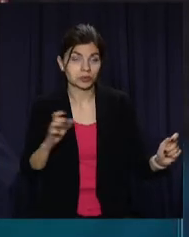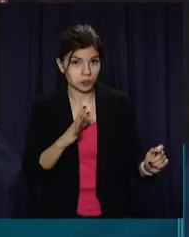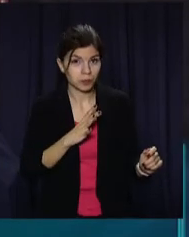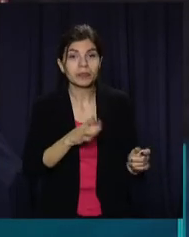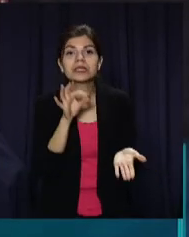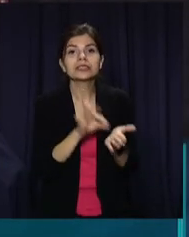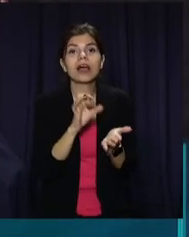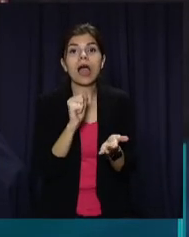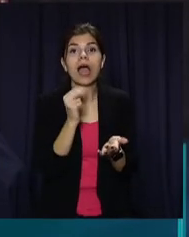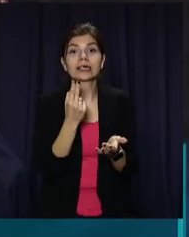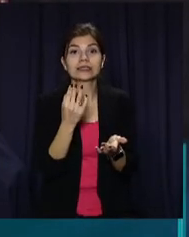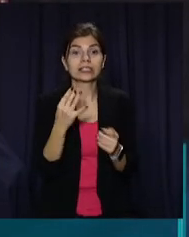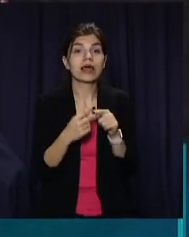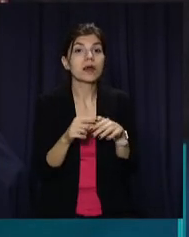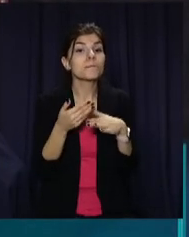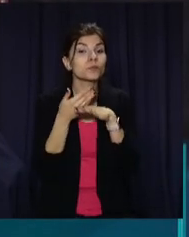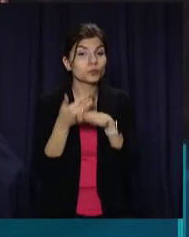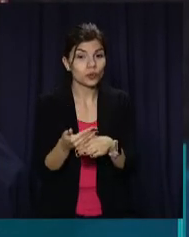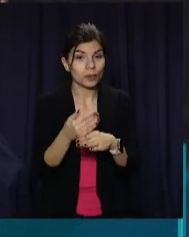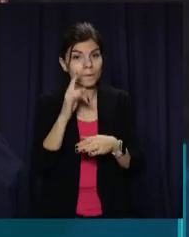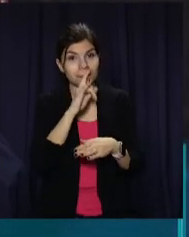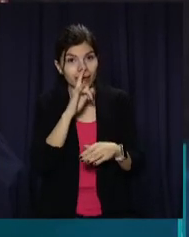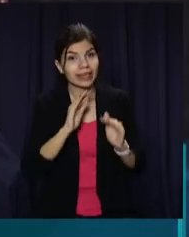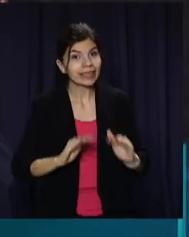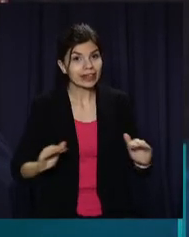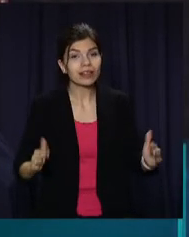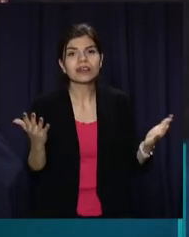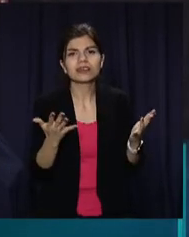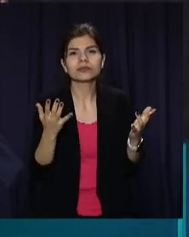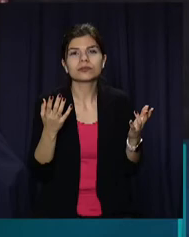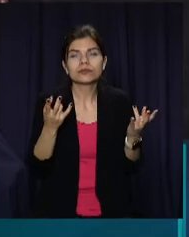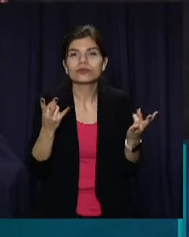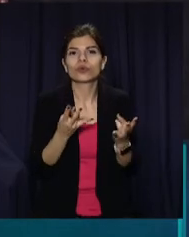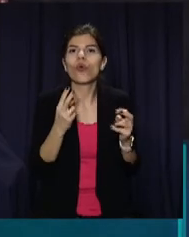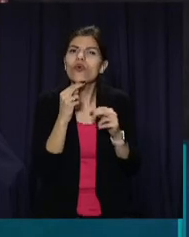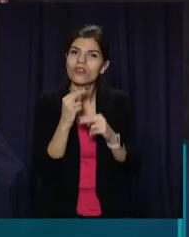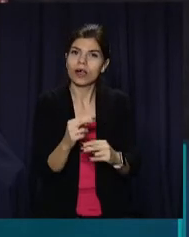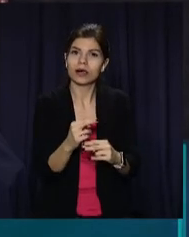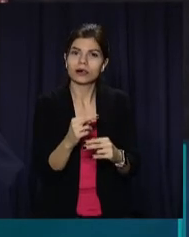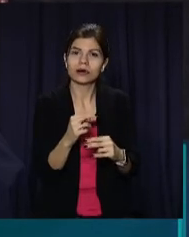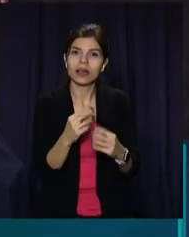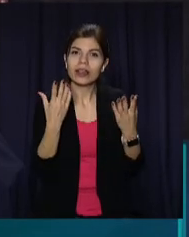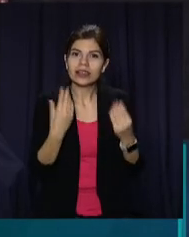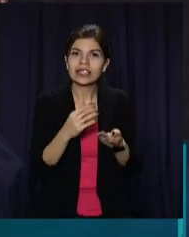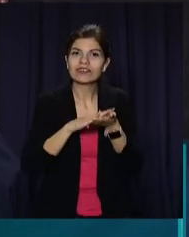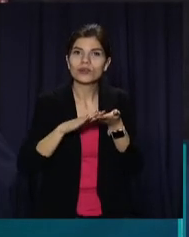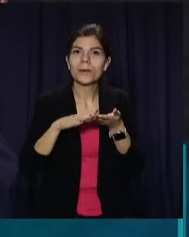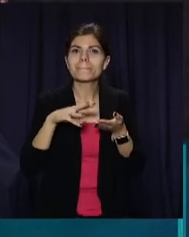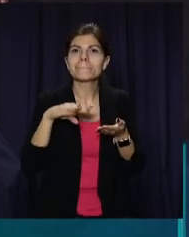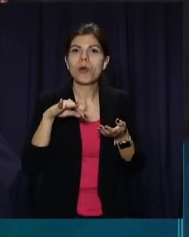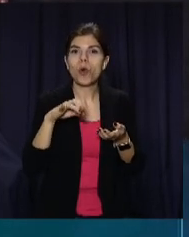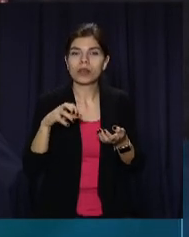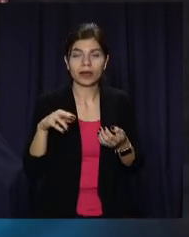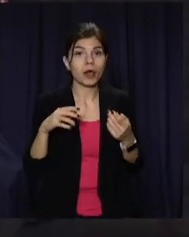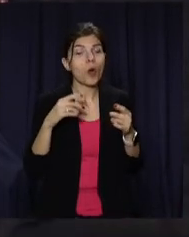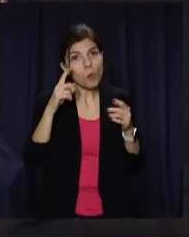акції є допомогти маленьким дітям, які потребують уваги в День Свято-Миколая, повірити